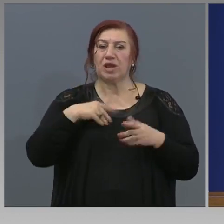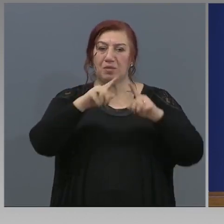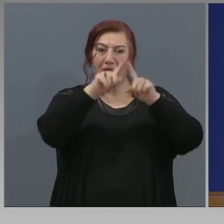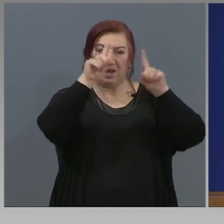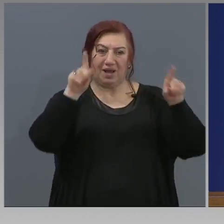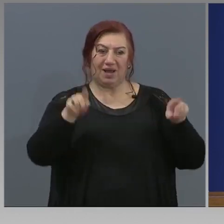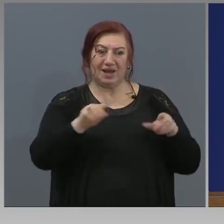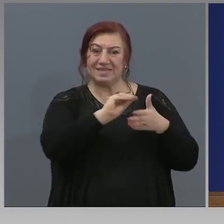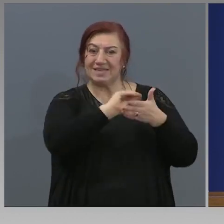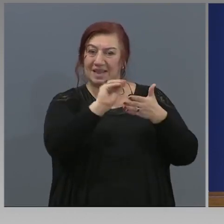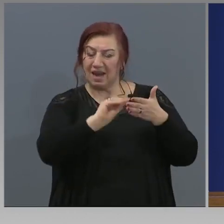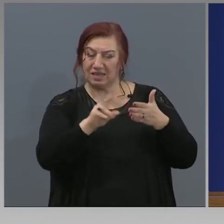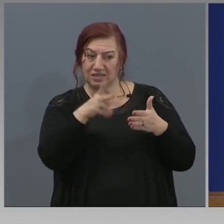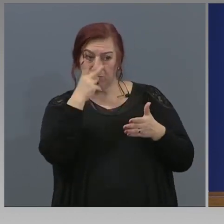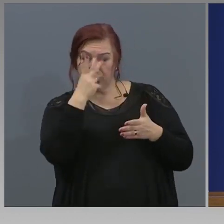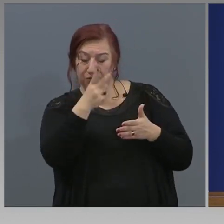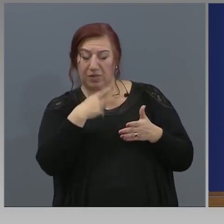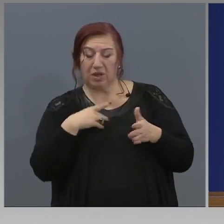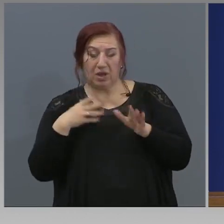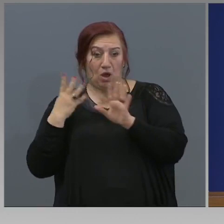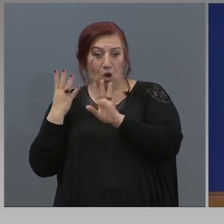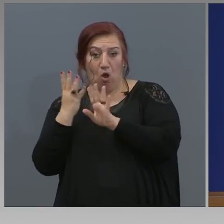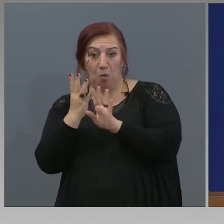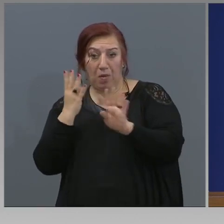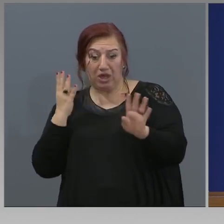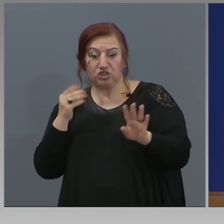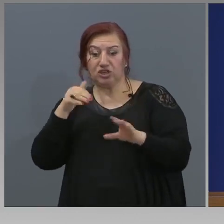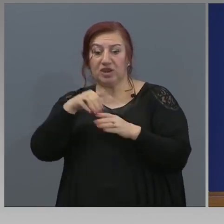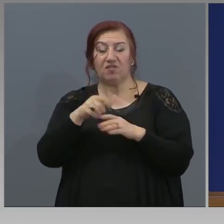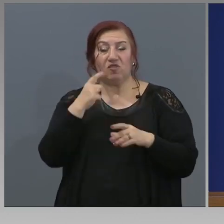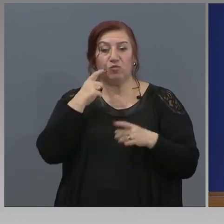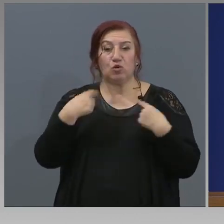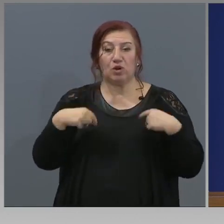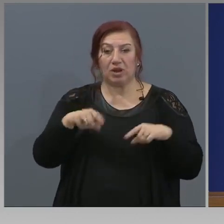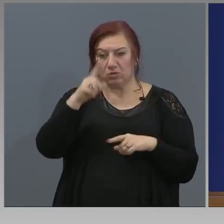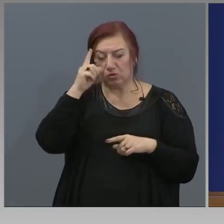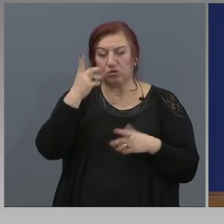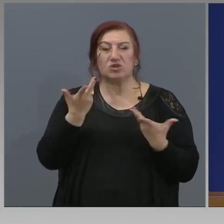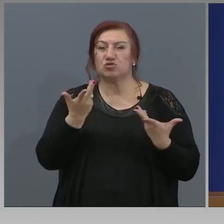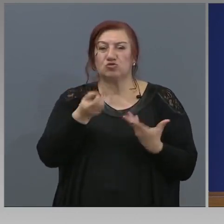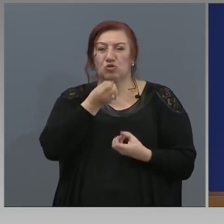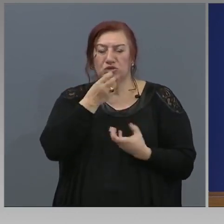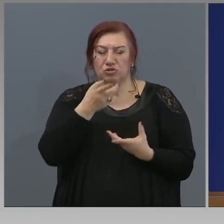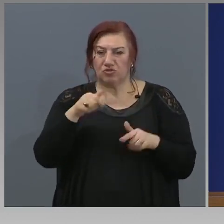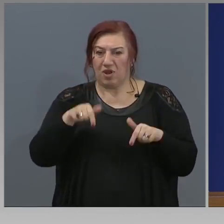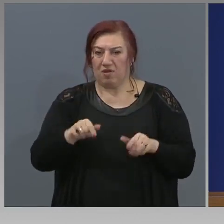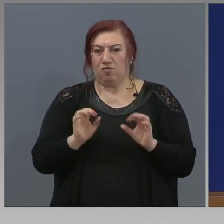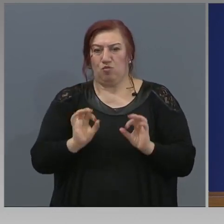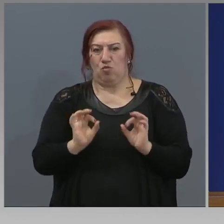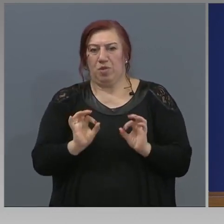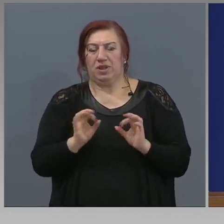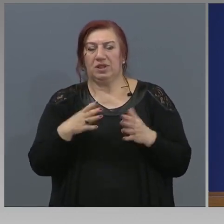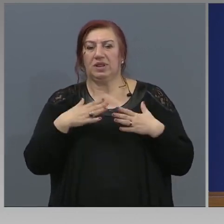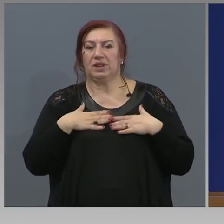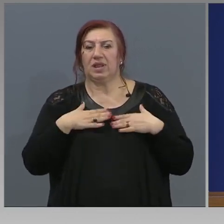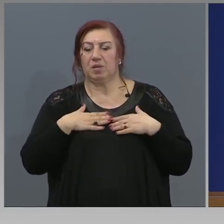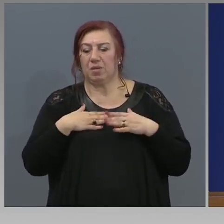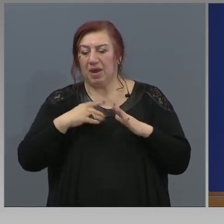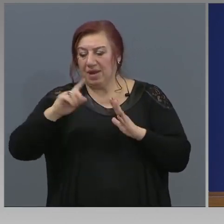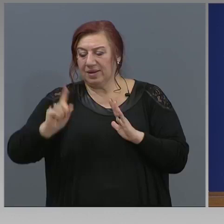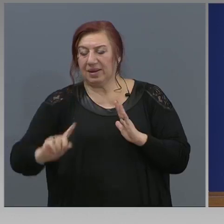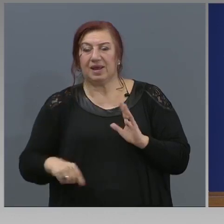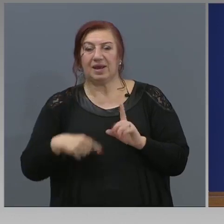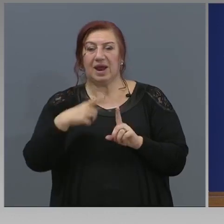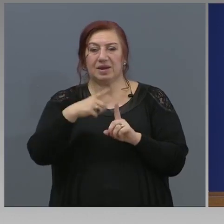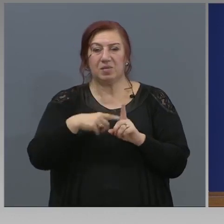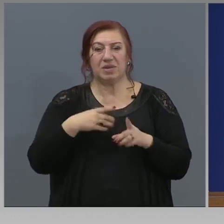Специално струпванията в бюрата по труда, от една страна се случват поради това, че в момента има, в края на месеца има